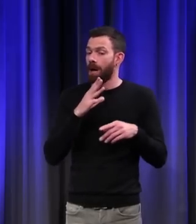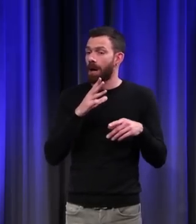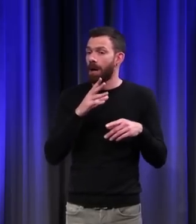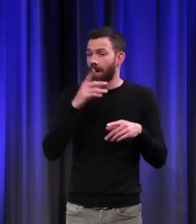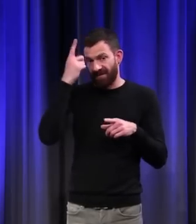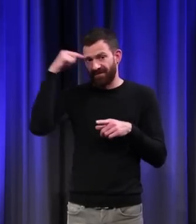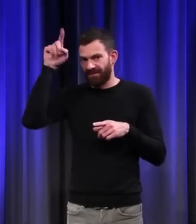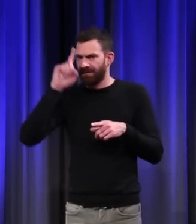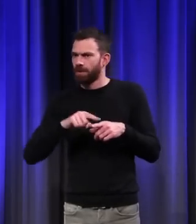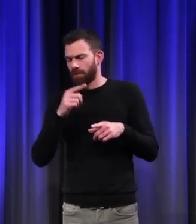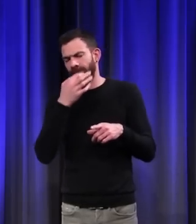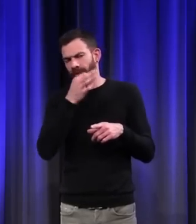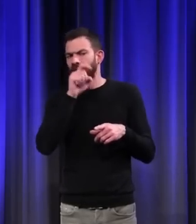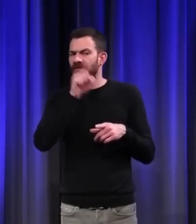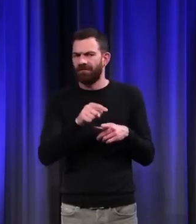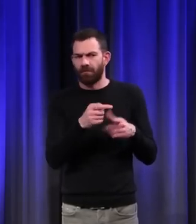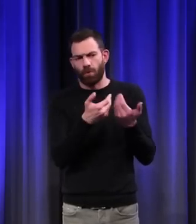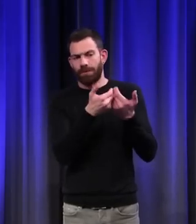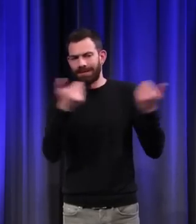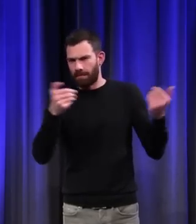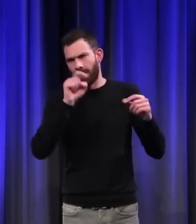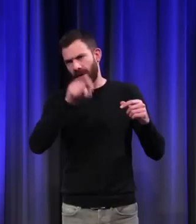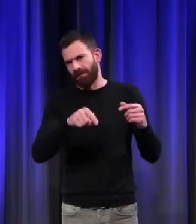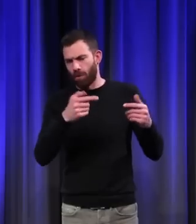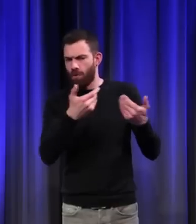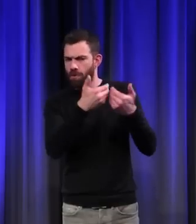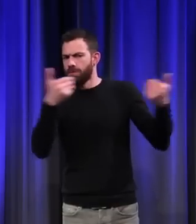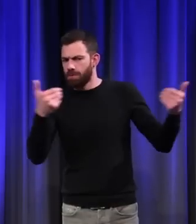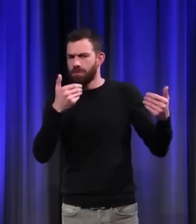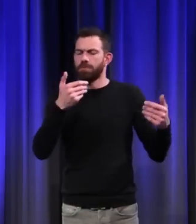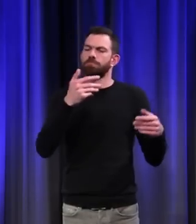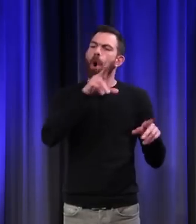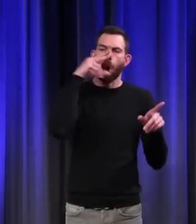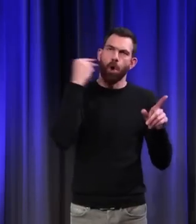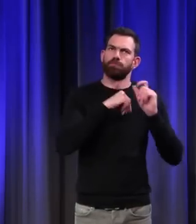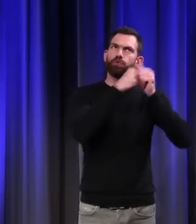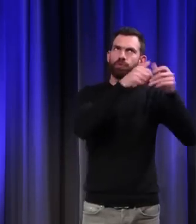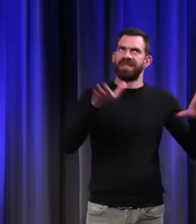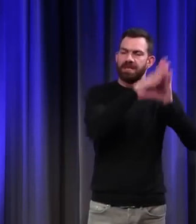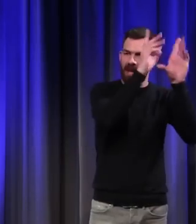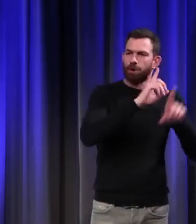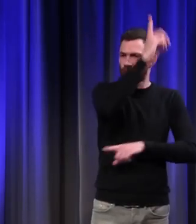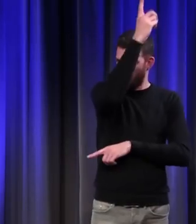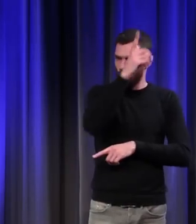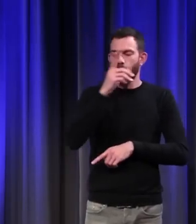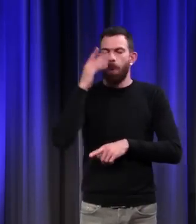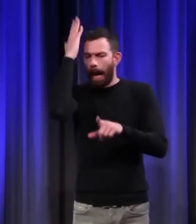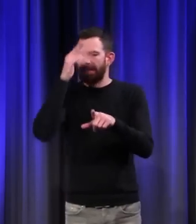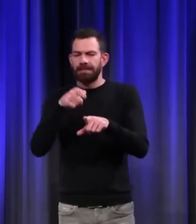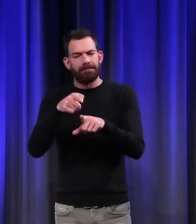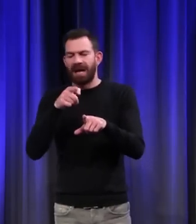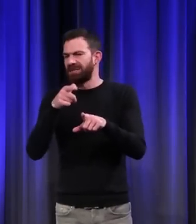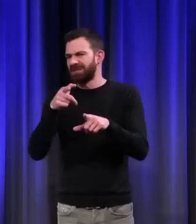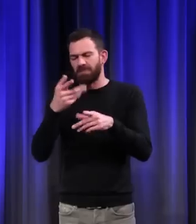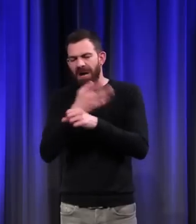à opposer l'homme et l'animal. L'homme a été fait à l'image de Dieu. L'animal est une créature imparfaite, sinon